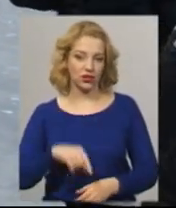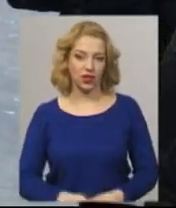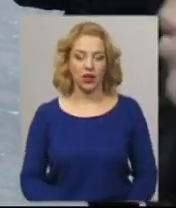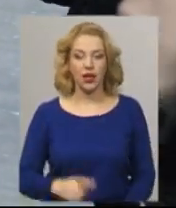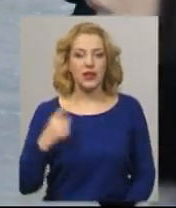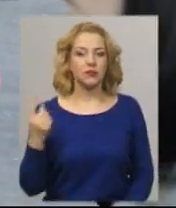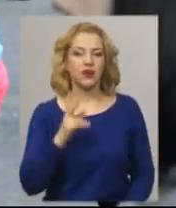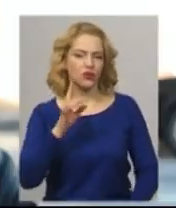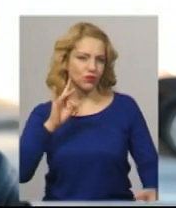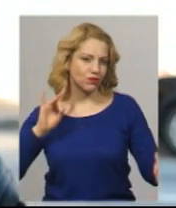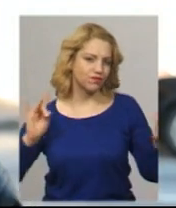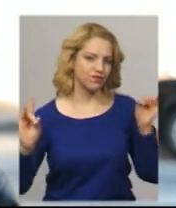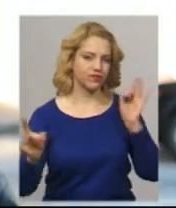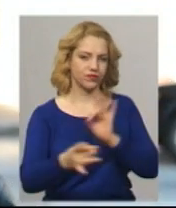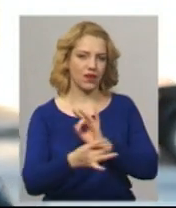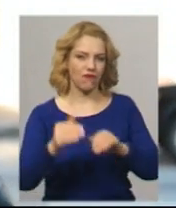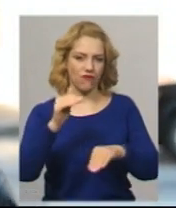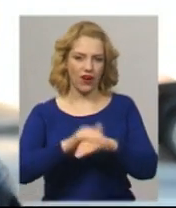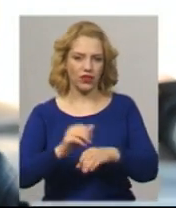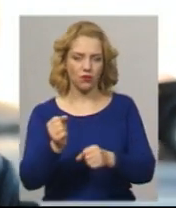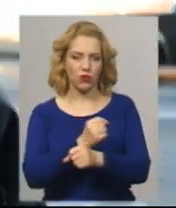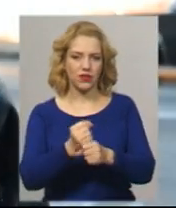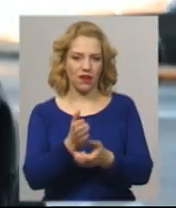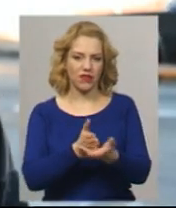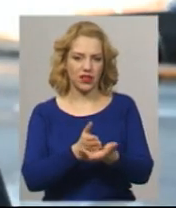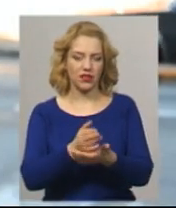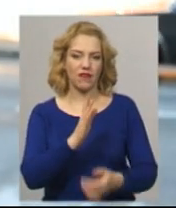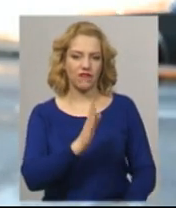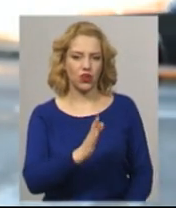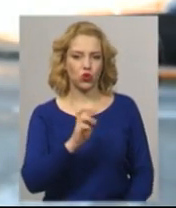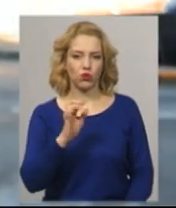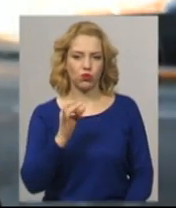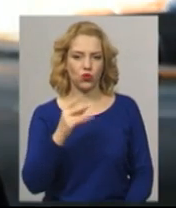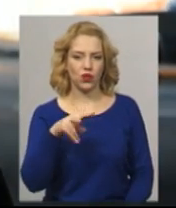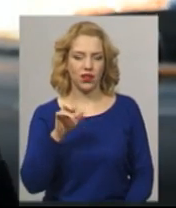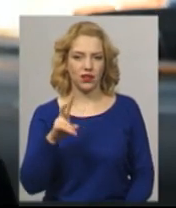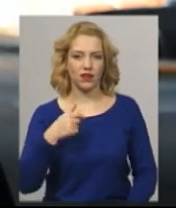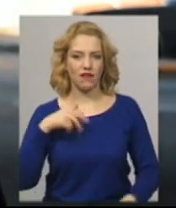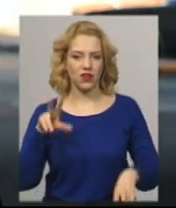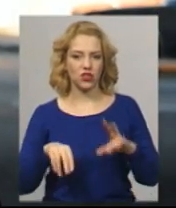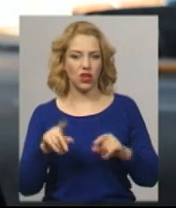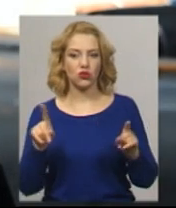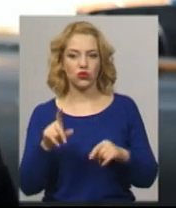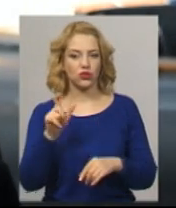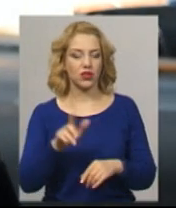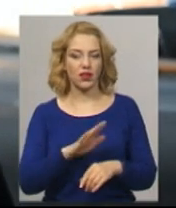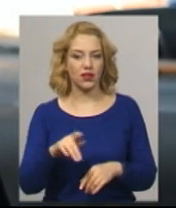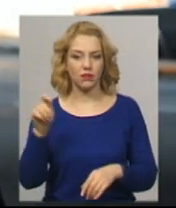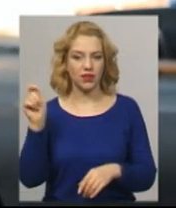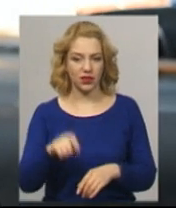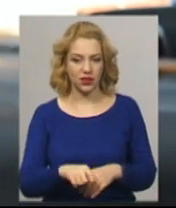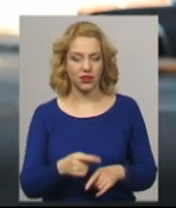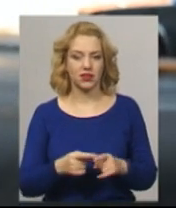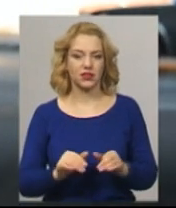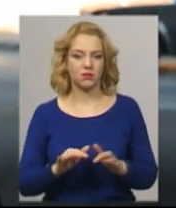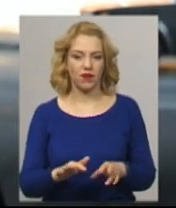надав розголос у соціальних мережах факту побиття ветерана – Віктор Бурлик. «Я вважаю, що він не приїде, що справу пустили на тормозаль,